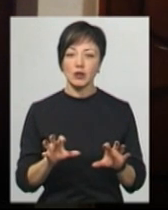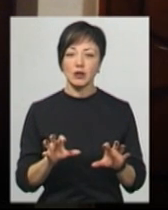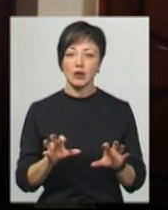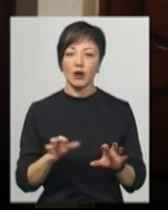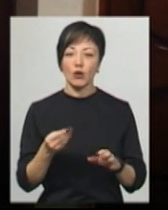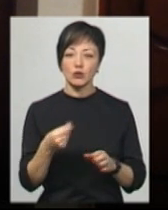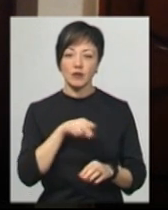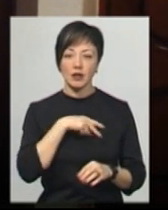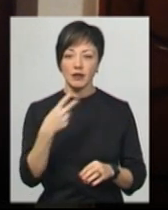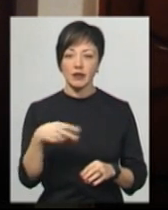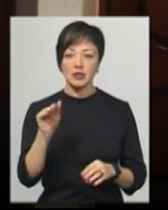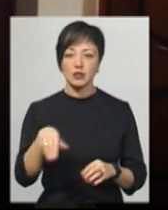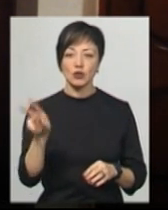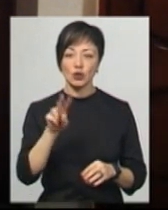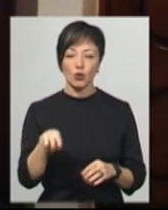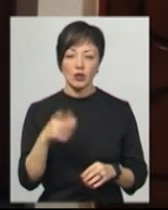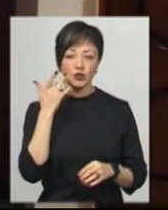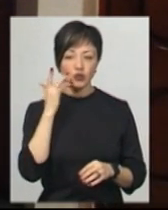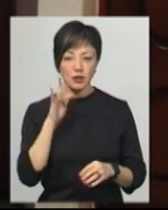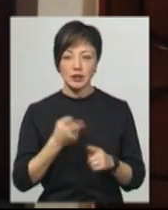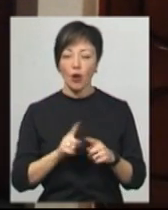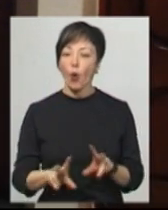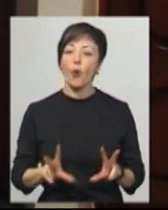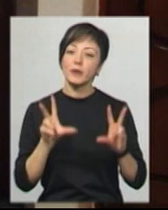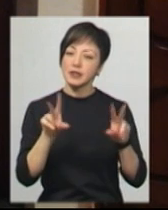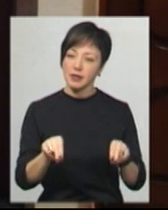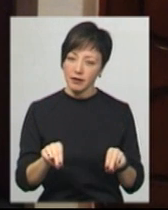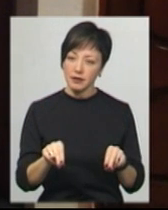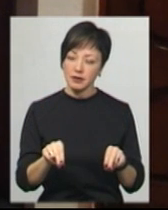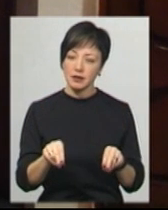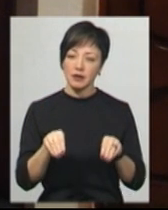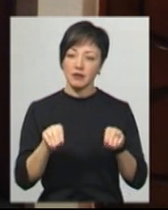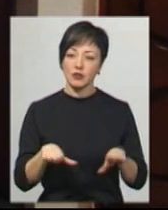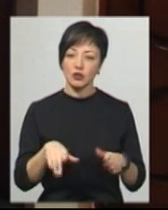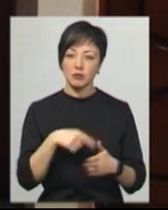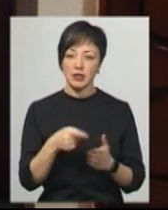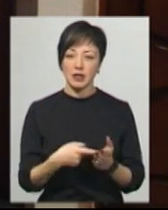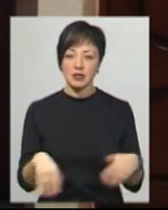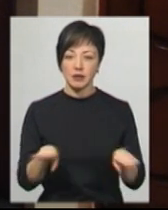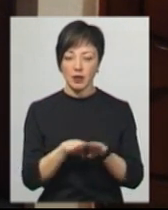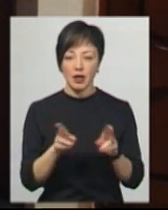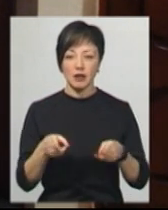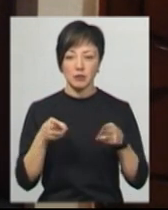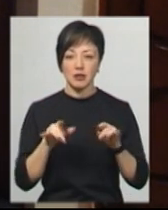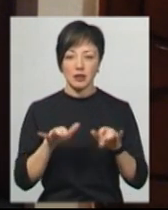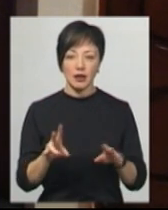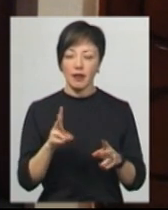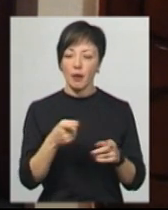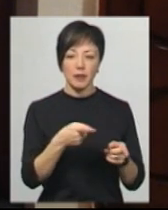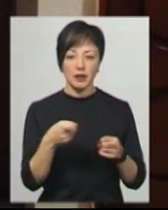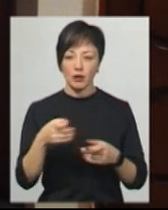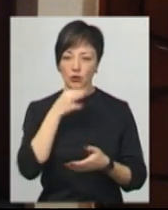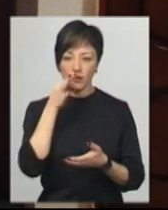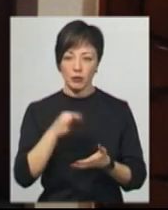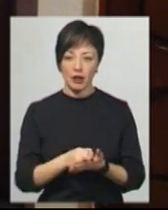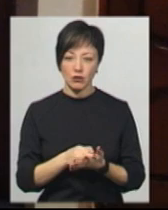розмірі 20 тисяч доларів США, за що обіцяв вирішення питання закриття кримінального провадження та непритягнення